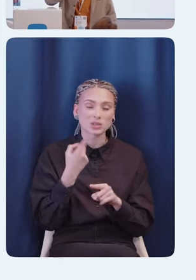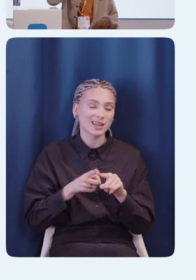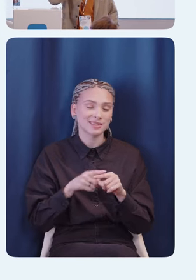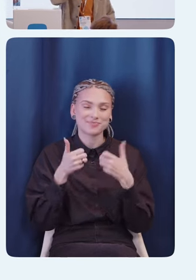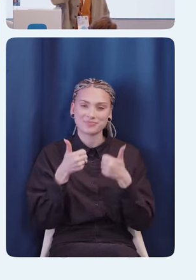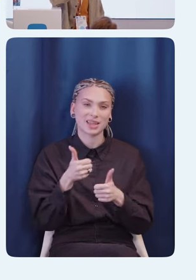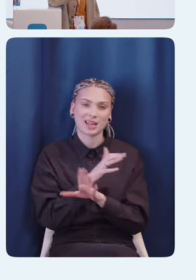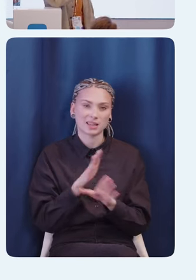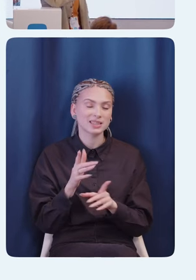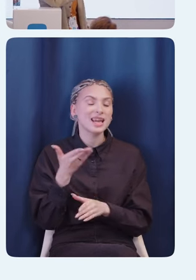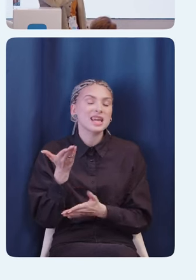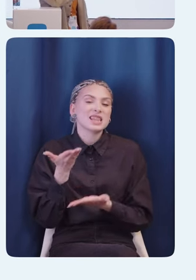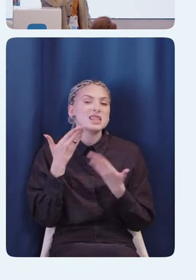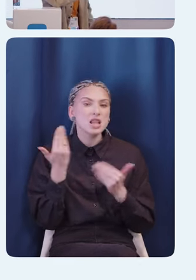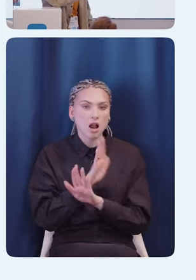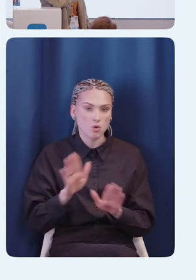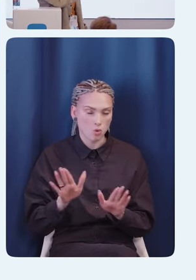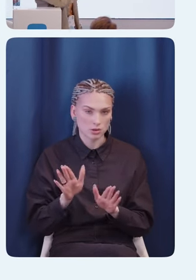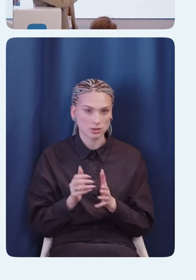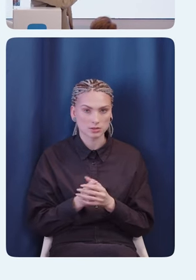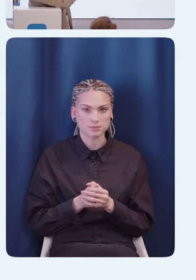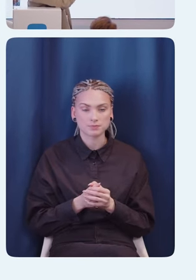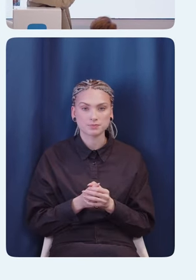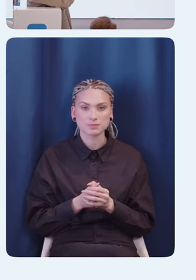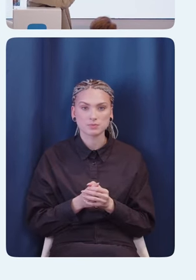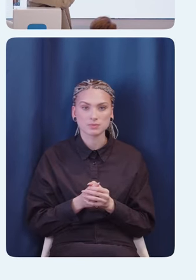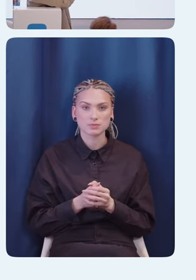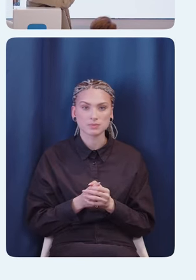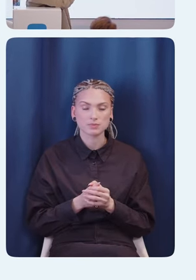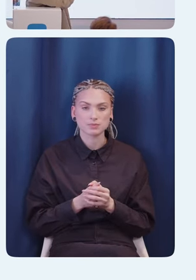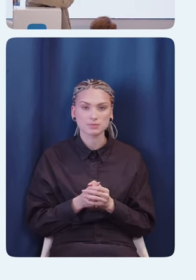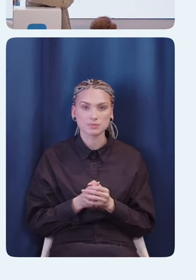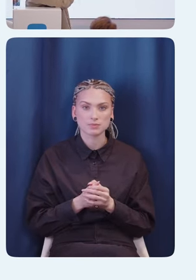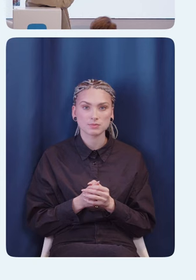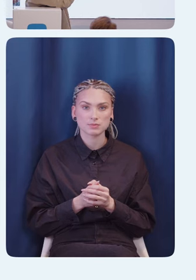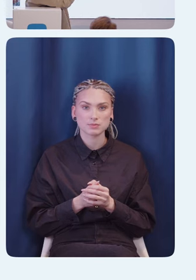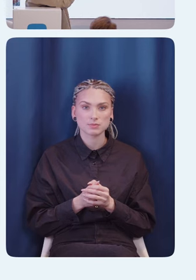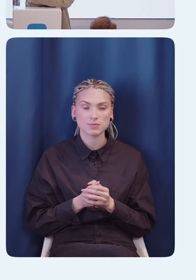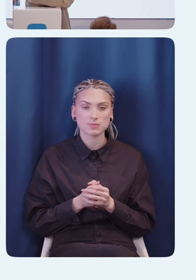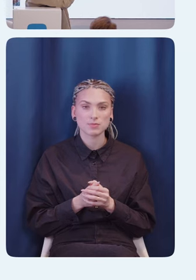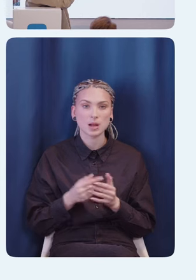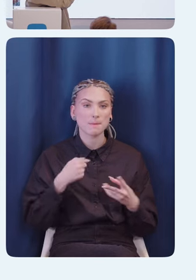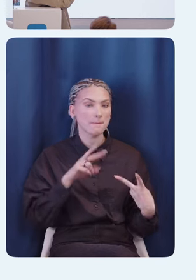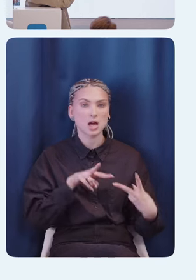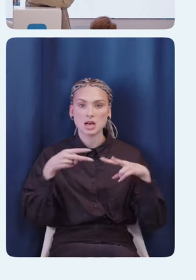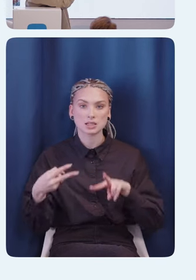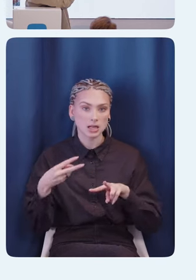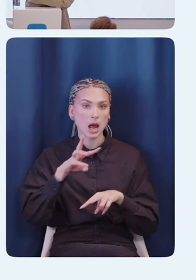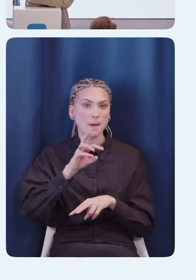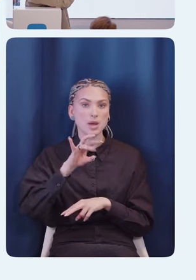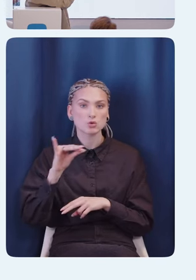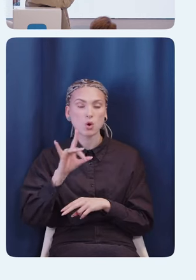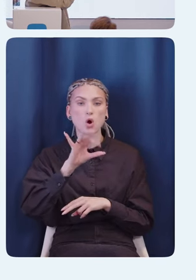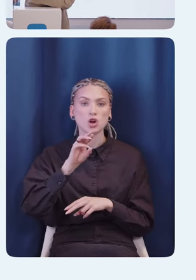вещи, не самые легкие с ними в работе, по крайней мере, вещи. Вот. Мы переделали контекстное меню на